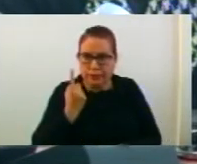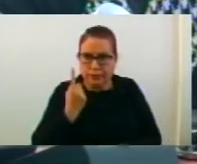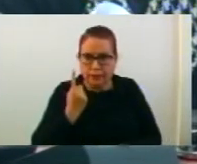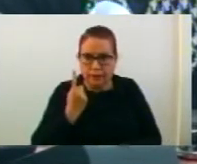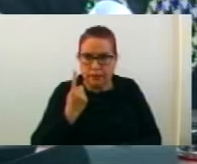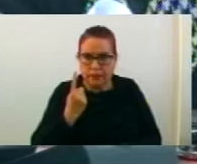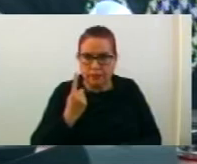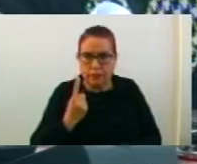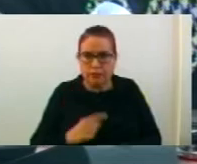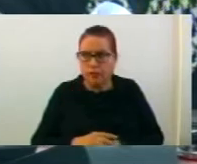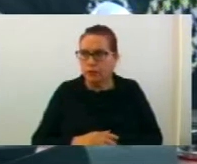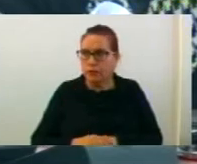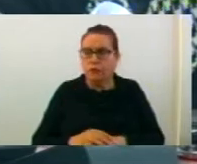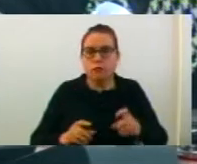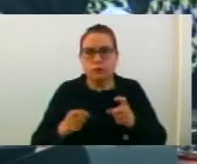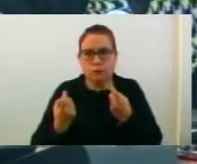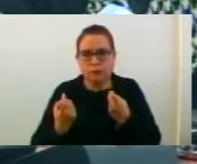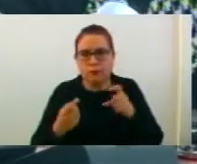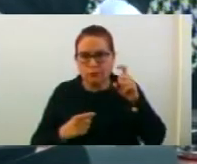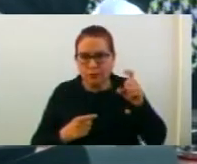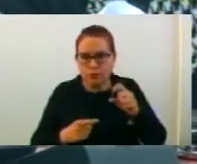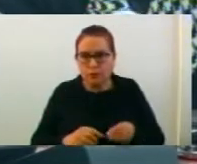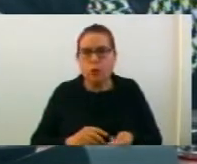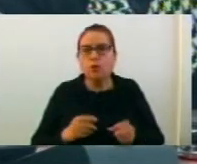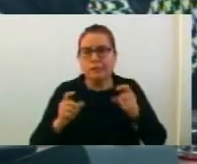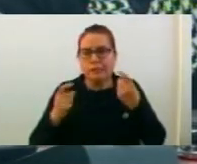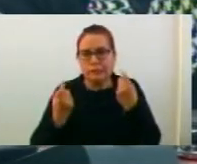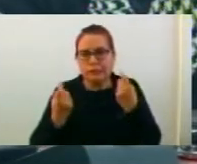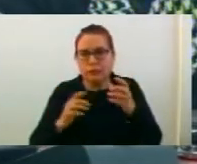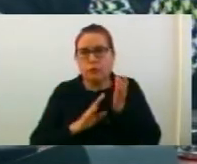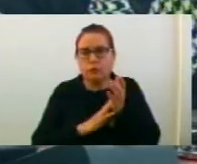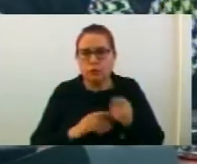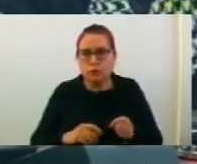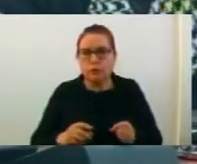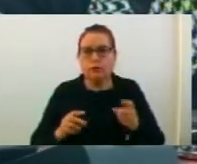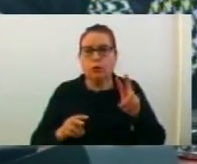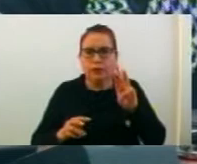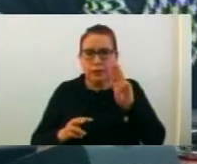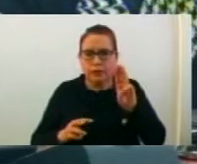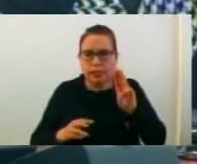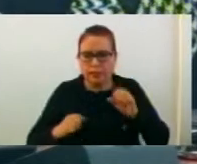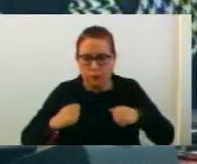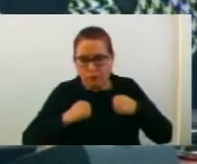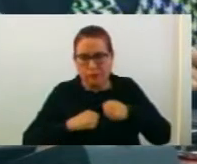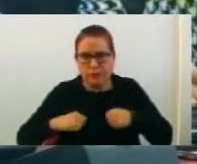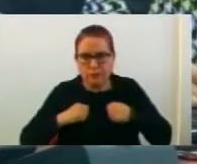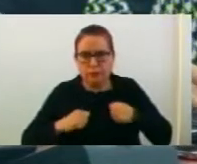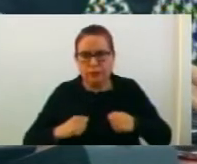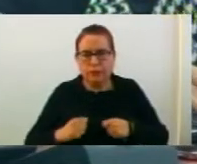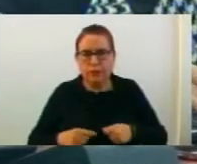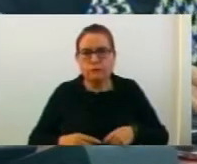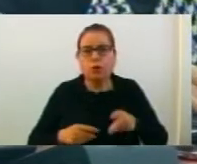Катастрска Община Сачево, 1 во Муртино, 3 во Банско и 3 во Катастрска Община